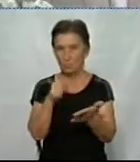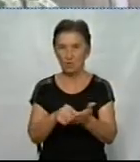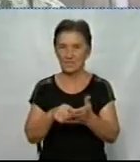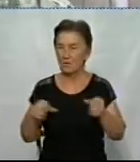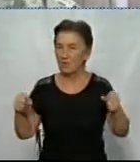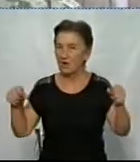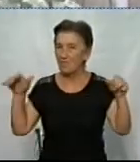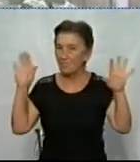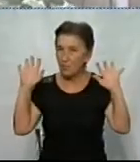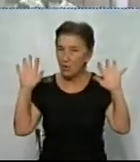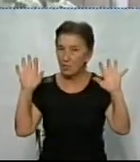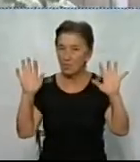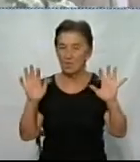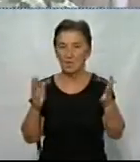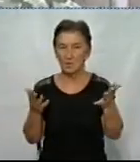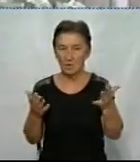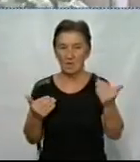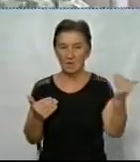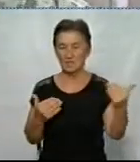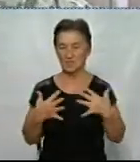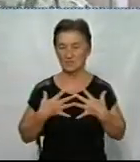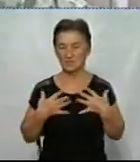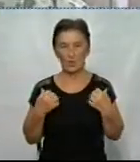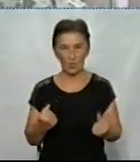то це досить похитнуло якісь нездоров'я.